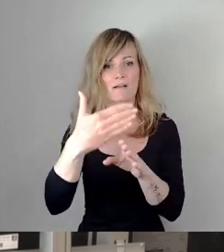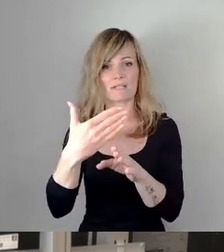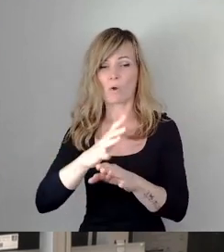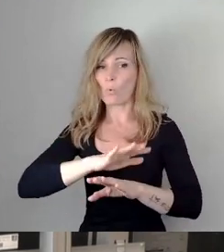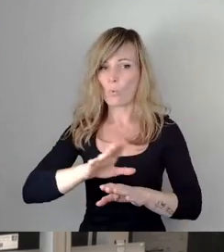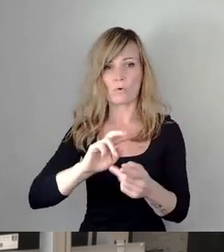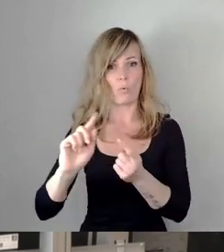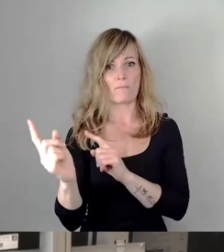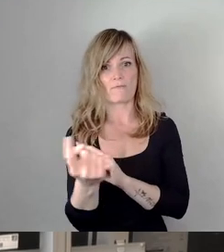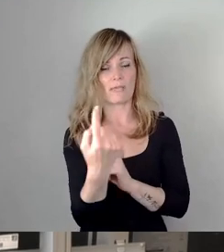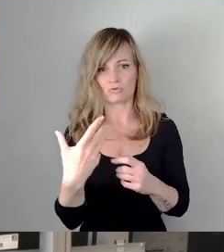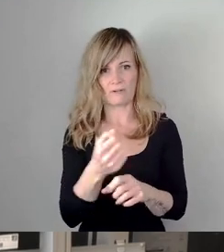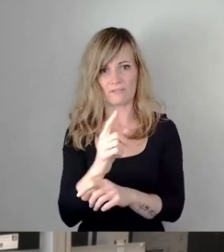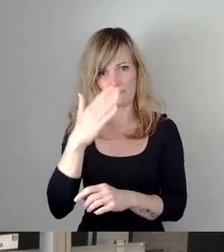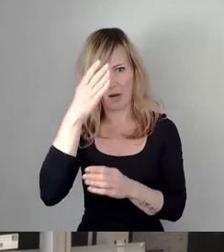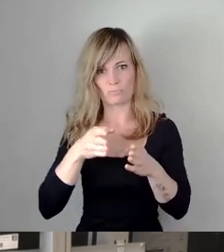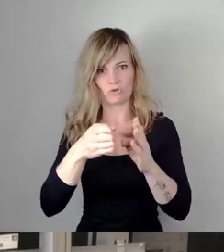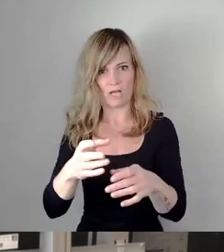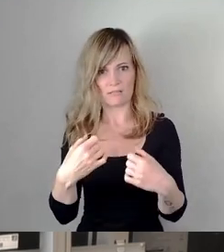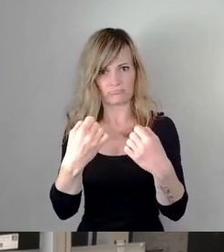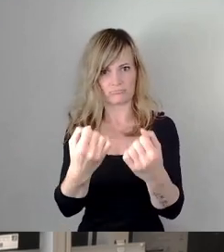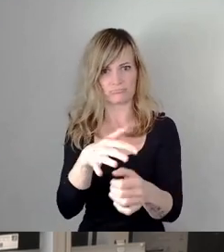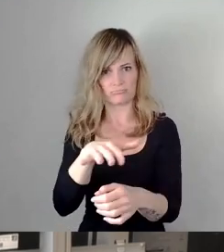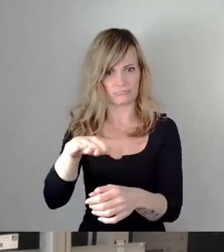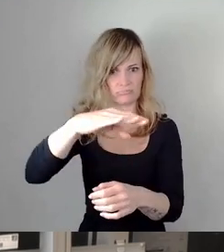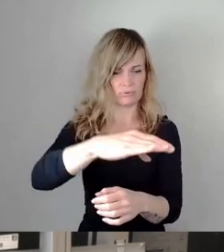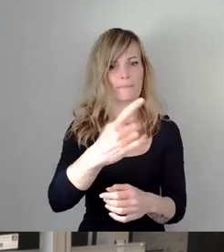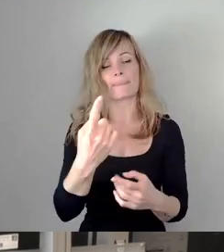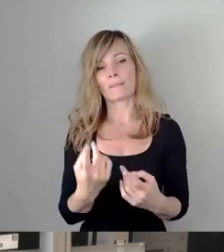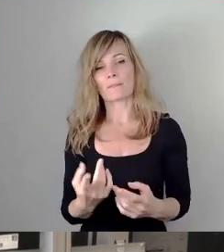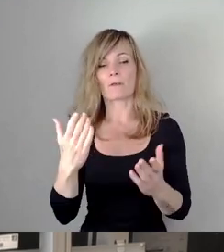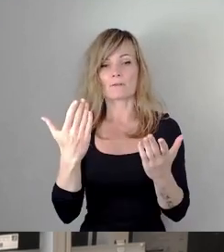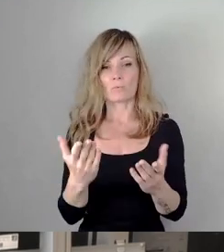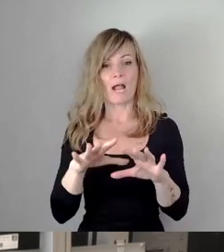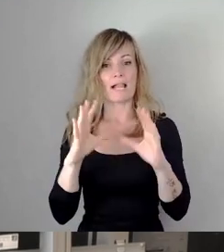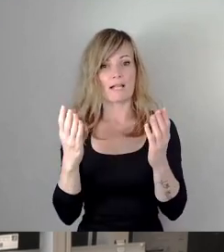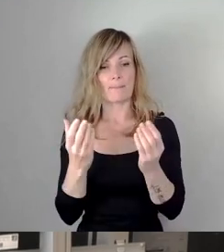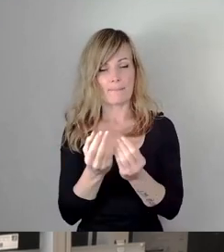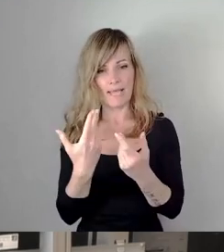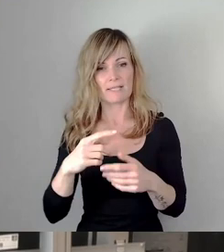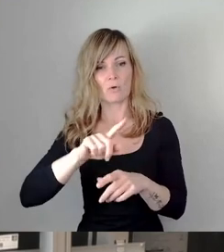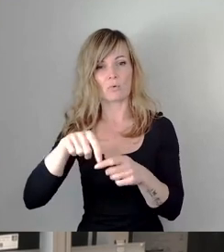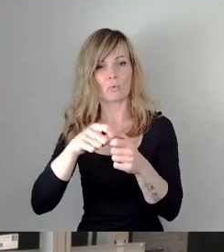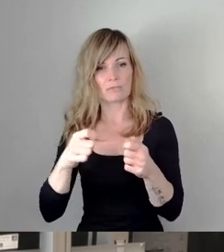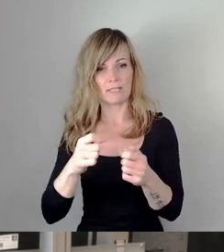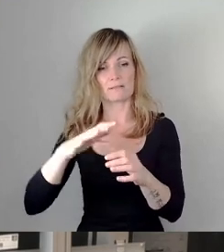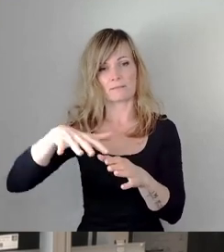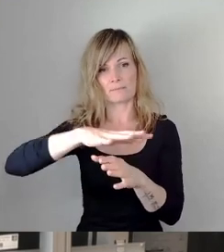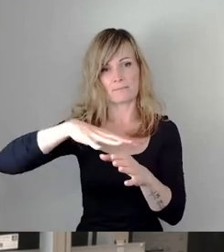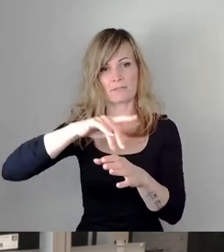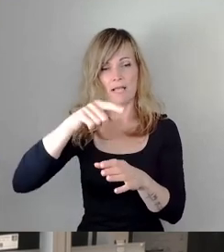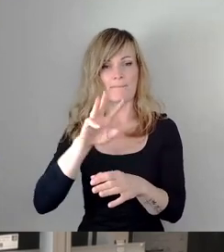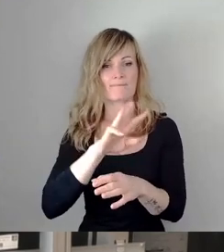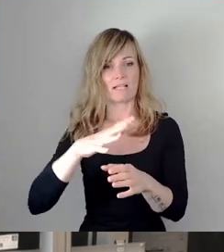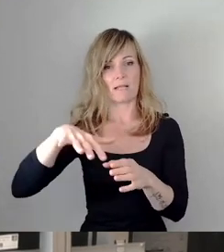Hauptstraßennetz kommt oder aber zumindest erstmal eine nicht hinnehmbare Verschlechterung der Knotenqualitäten am Wasserplatz verursacht wird. Für uns